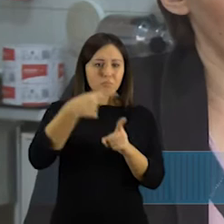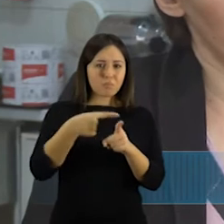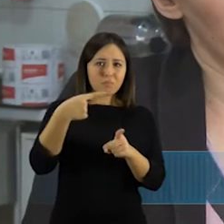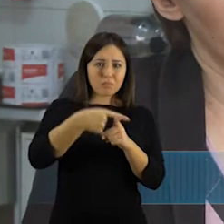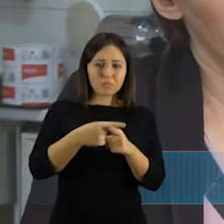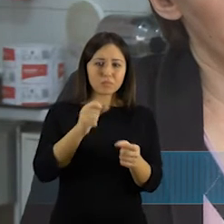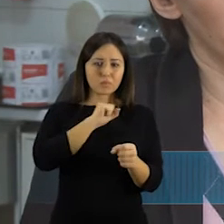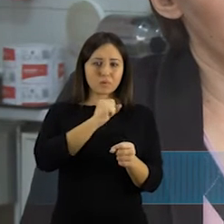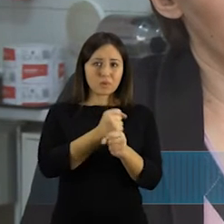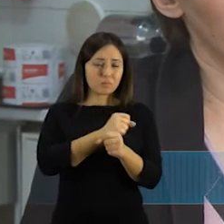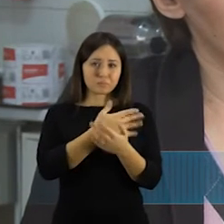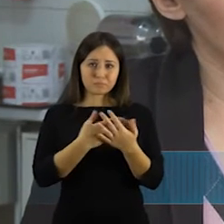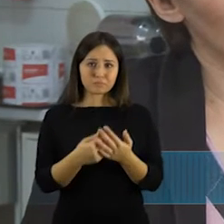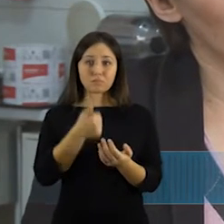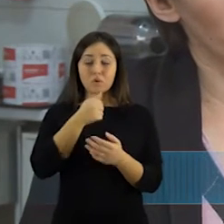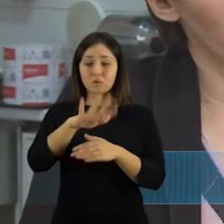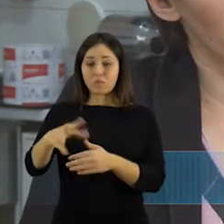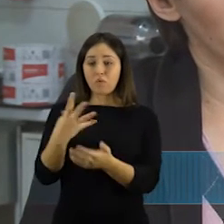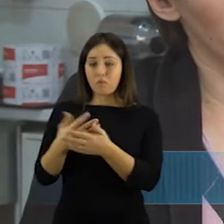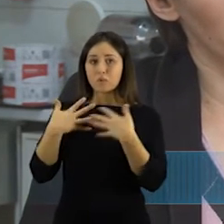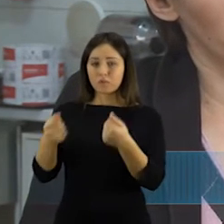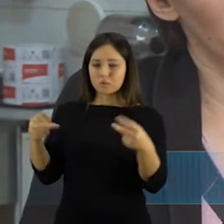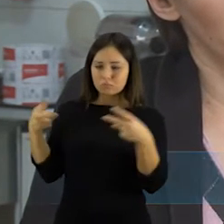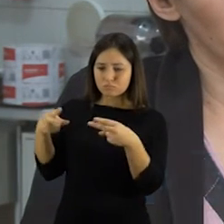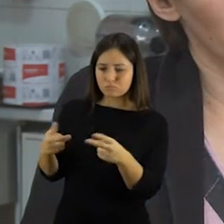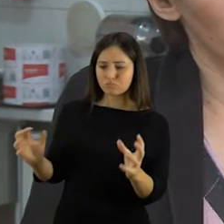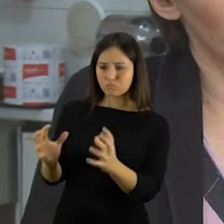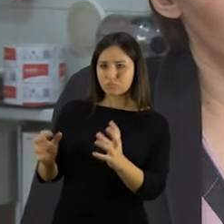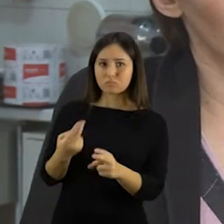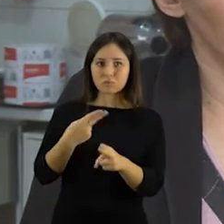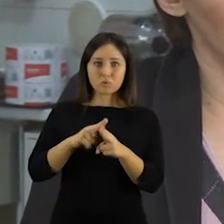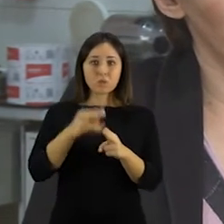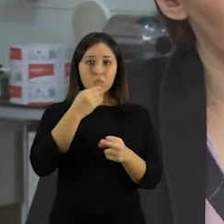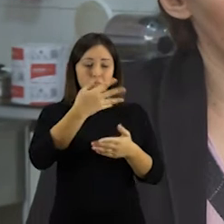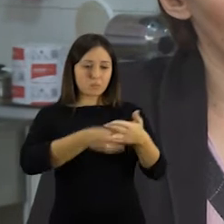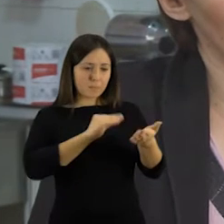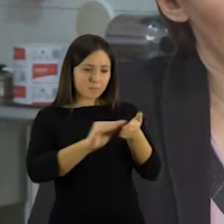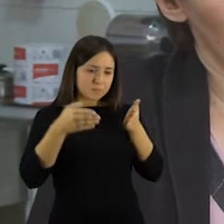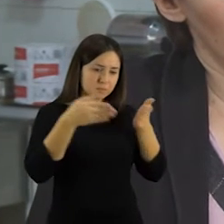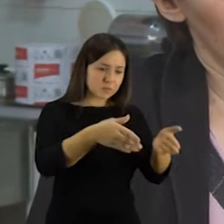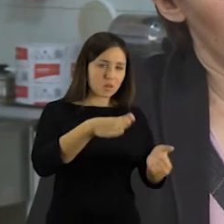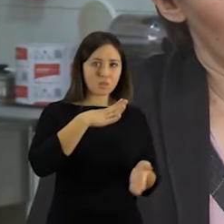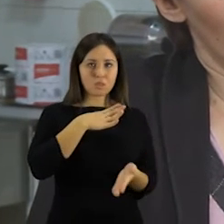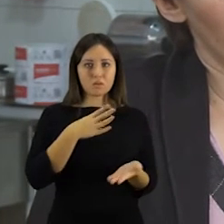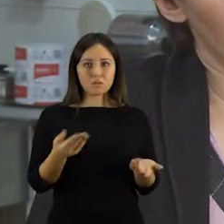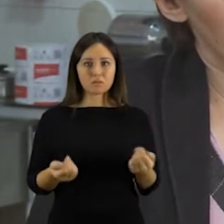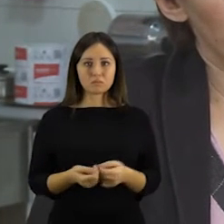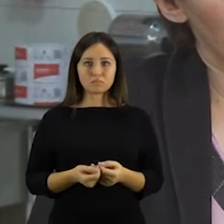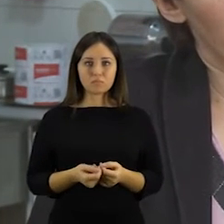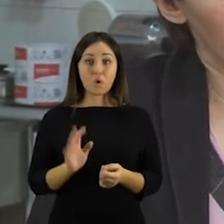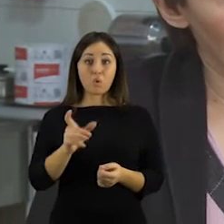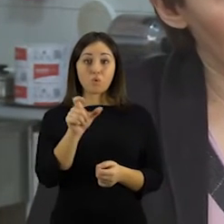vaikų sveikata, tai negali viso laiko skirti mytybos parengimui, o